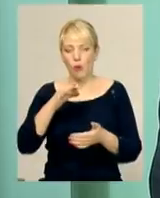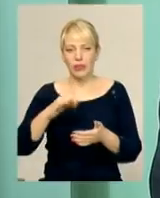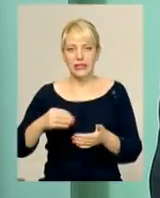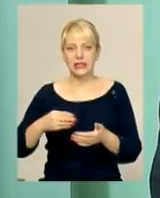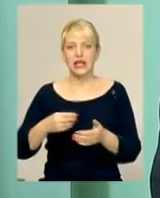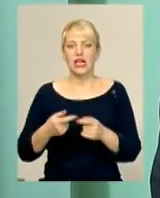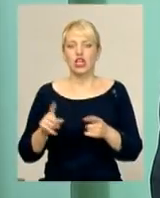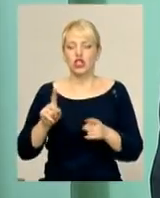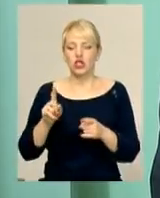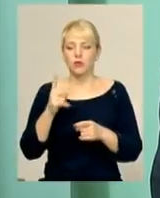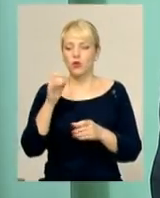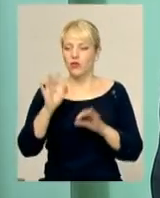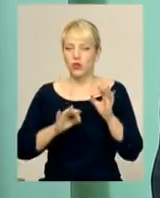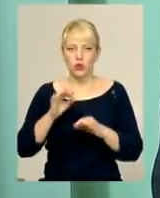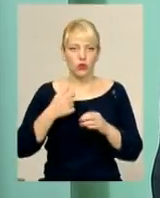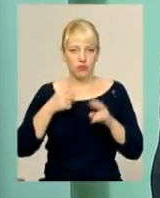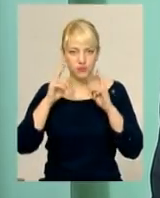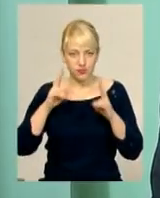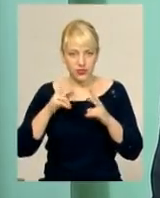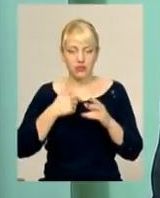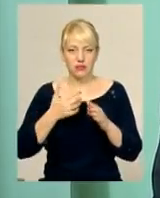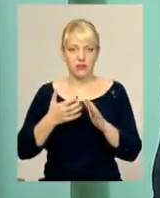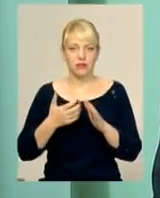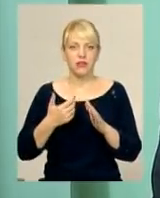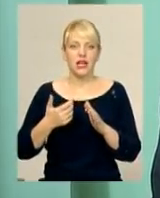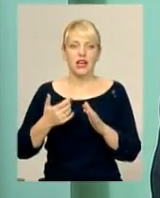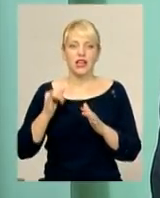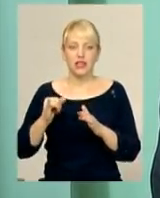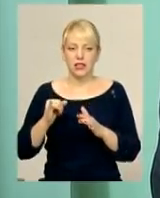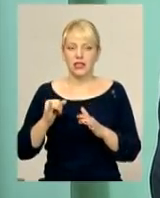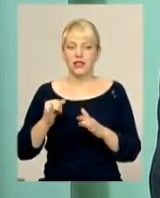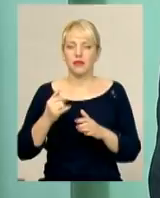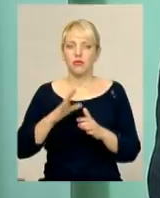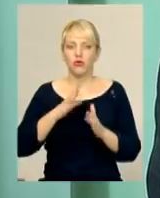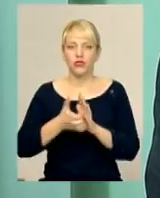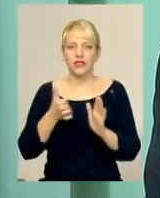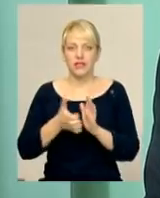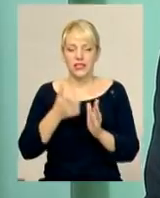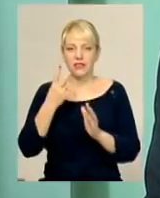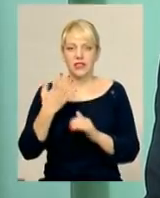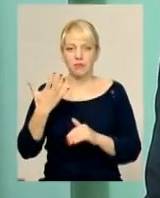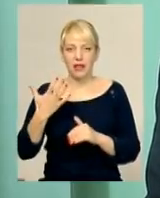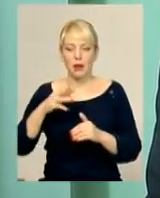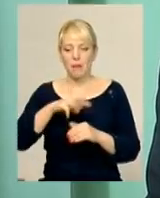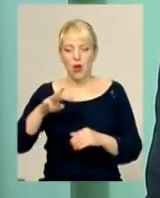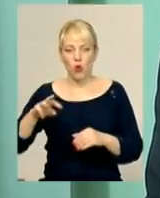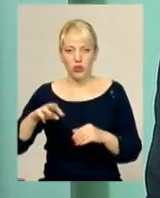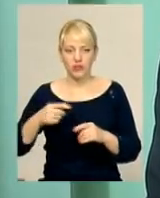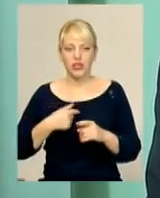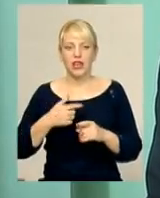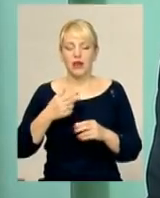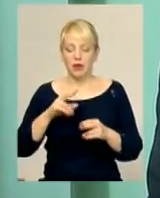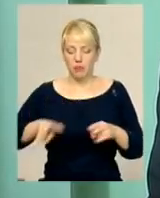того, щоб 100% передбачити видатки не було, тому був дефіцит 25 мільйонів. Ми попрацювали з директорами